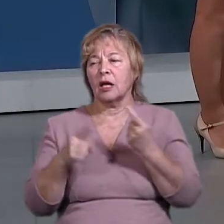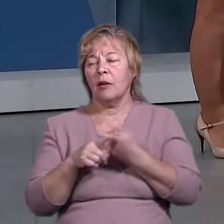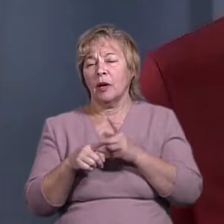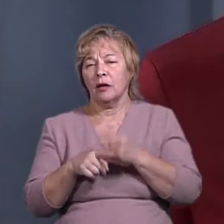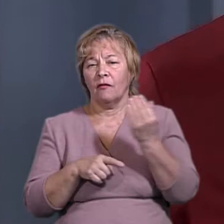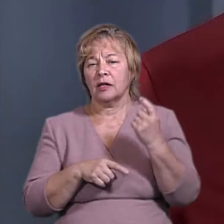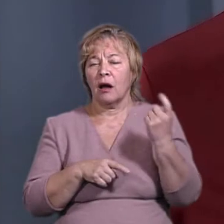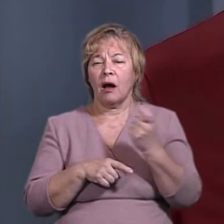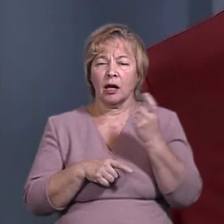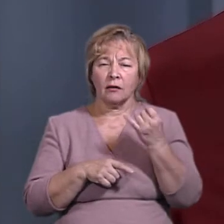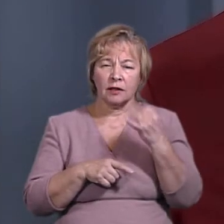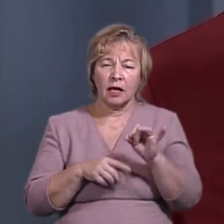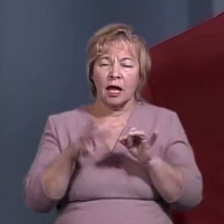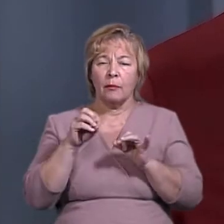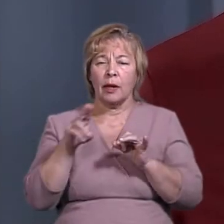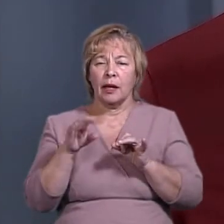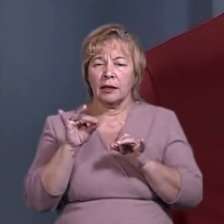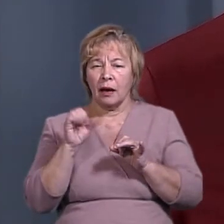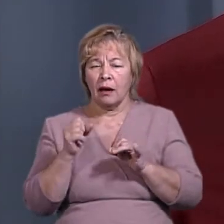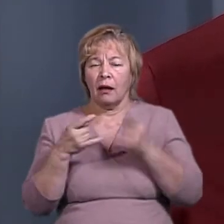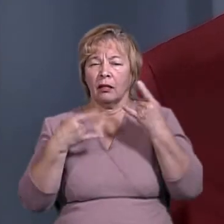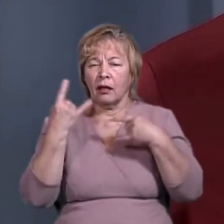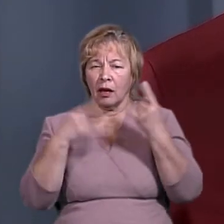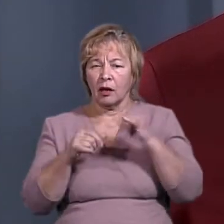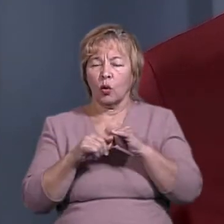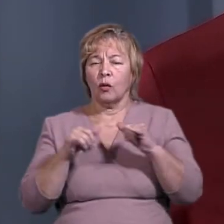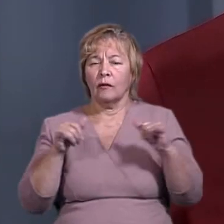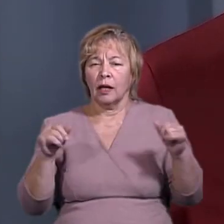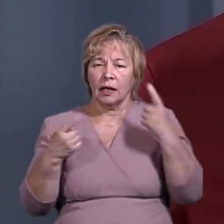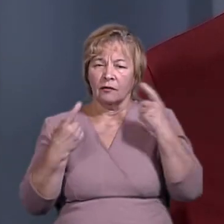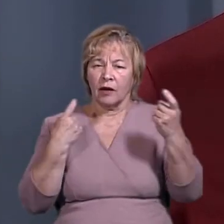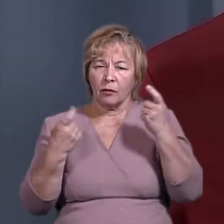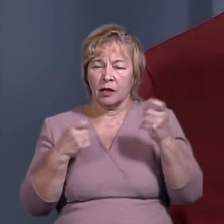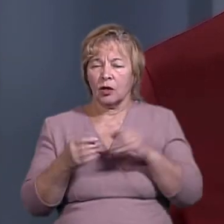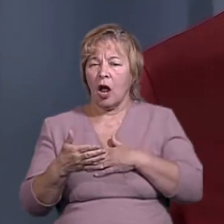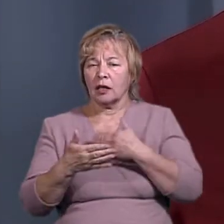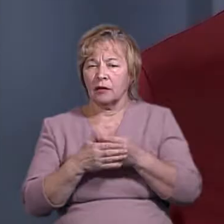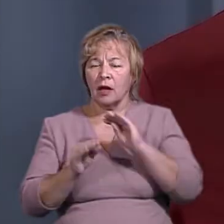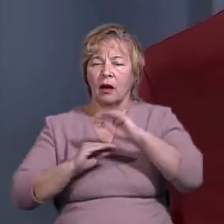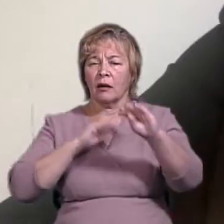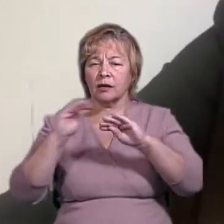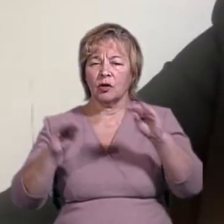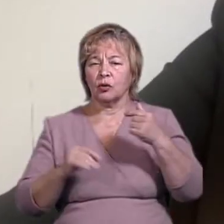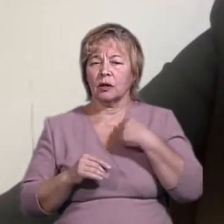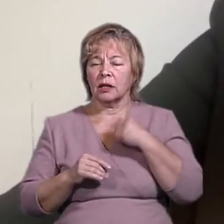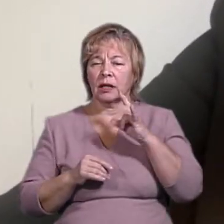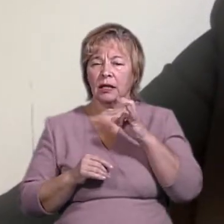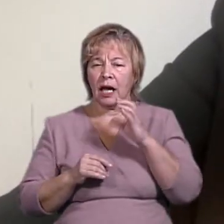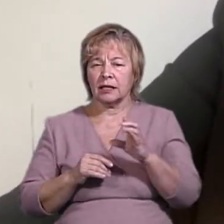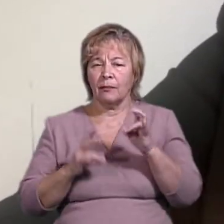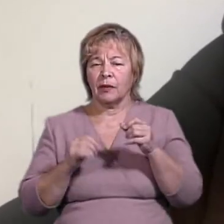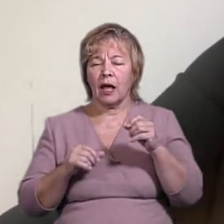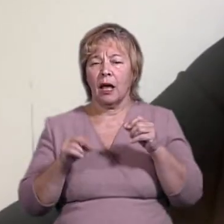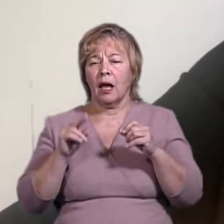ваші харківські медіа, в тому числі телеканали, поширюють цю інформацію дуже активно, розміщують нас, начебто, на прес